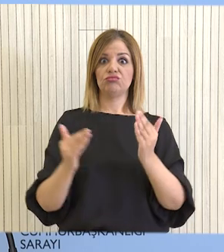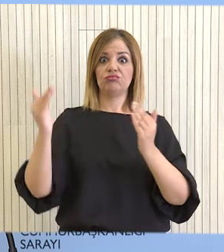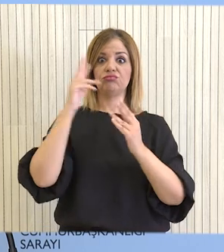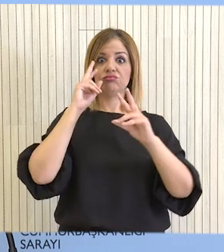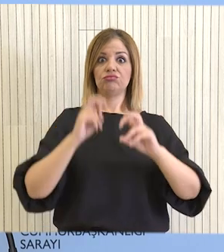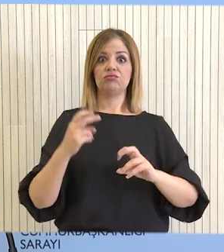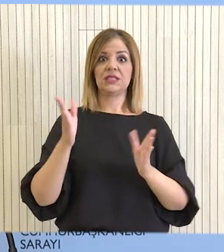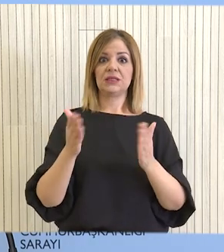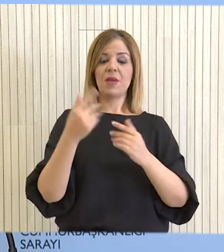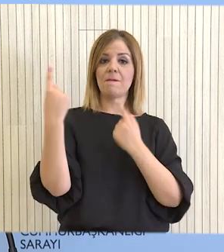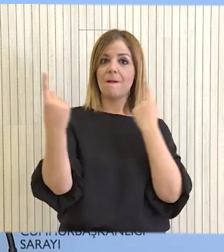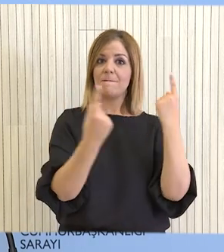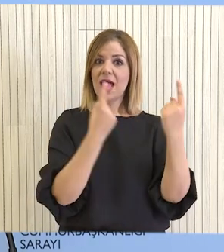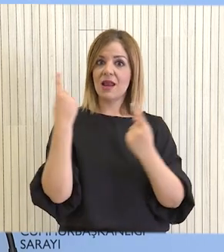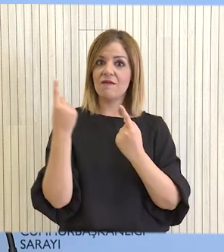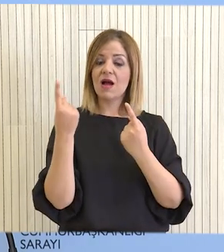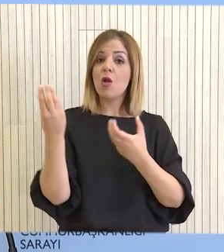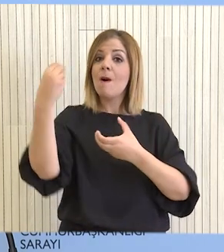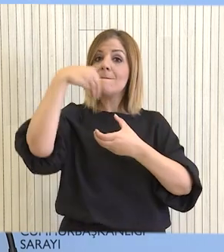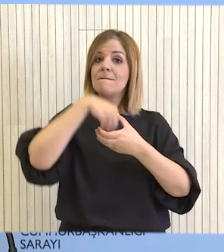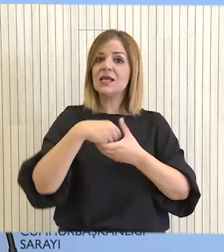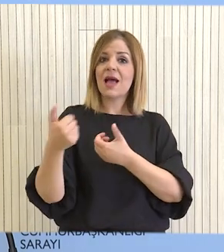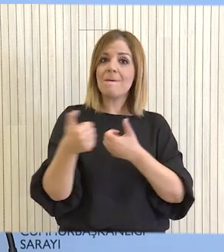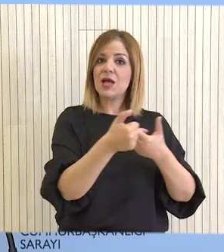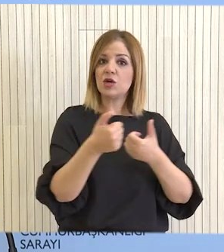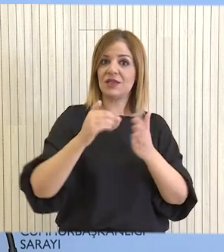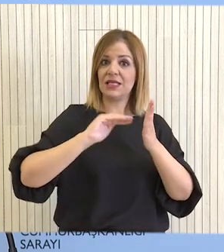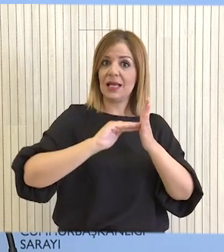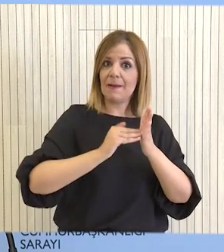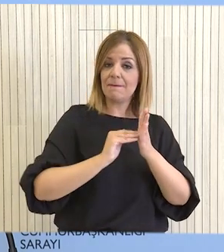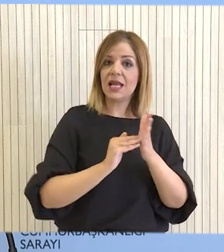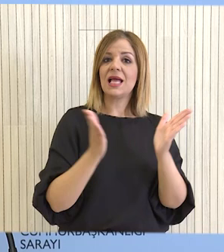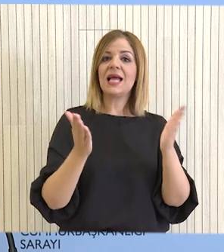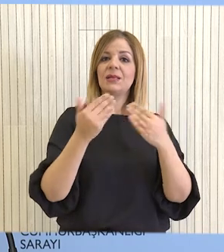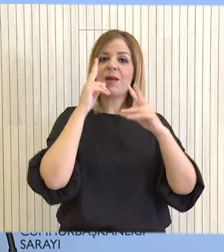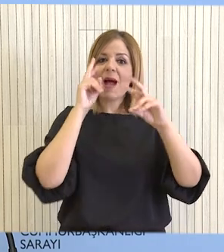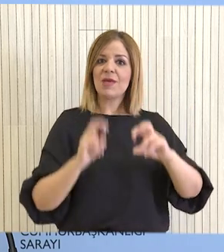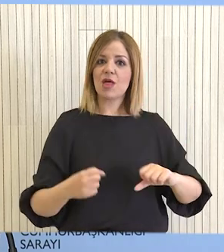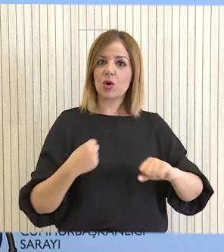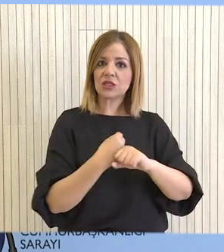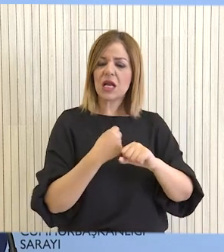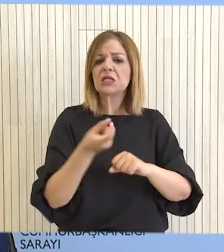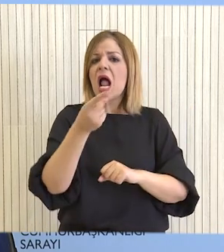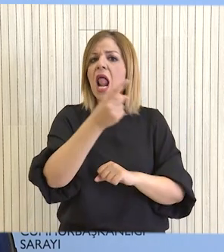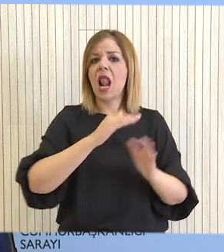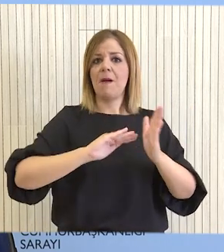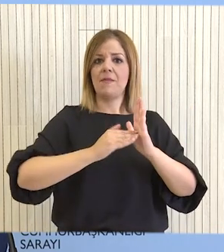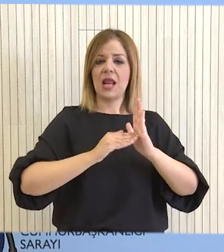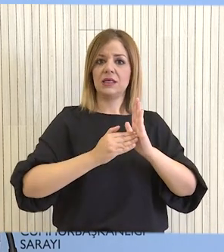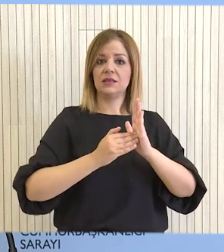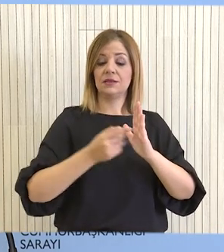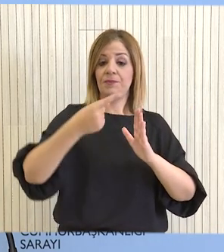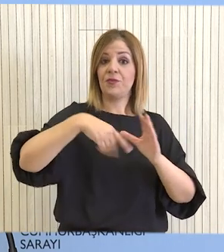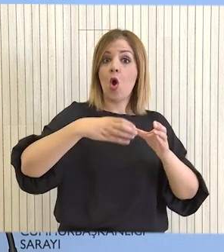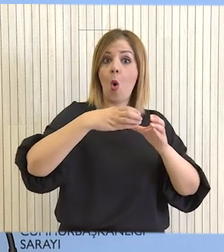του Τήματος Περιβάλλοντος και στην οποία θα συμμετέχουν οι πυροσβεστικοί υπηρεσία Κύπρου, το Τήμα Επιθεώρησης Εργασίας και άλλες υπηρεσίες. Η